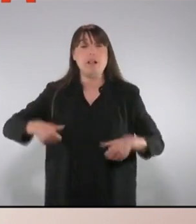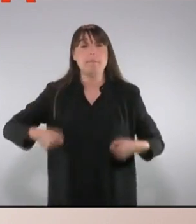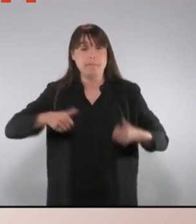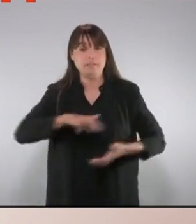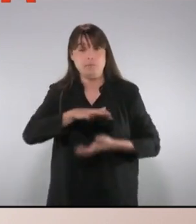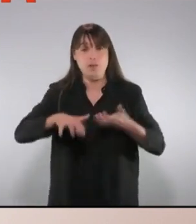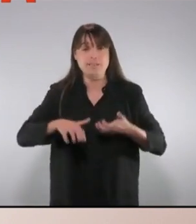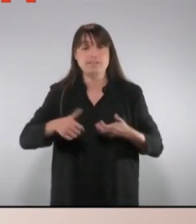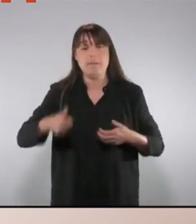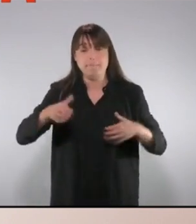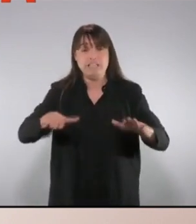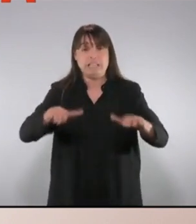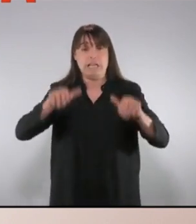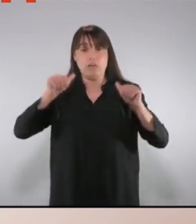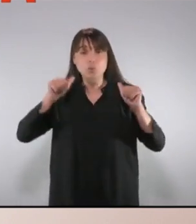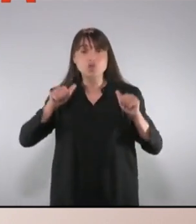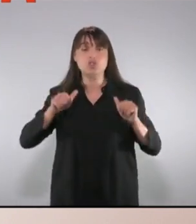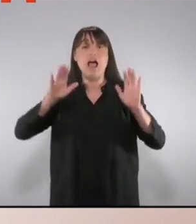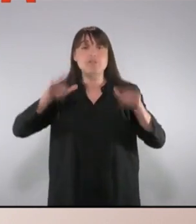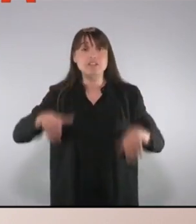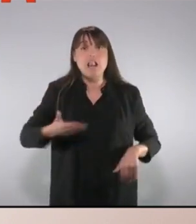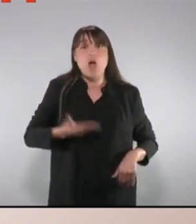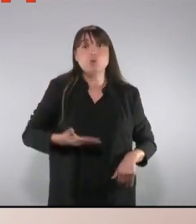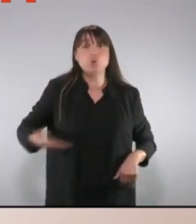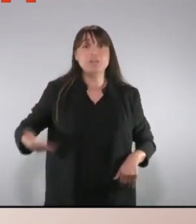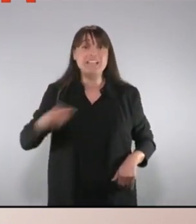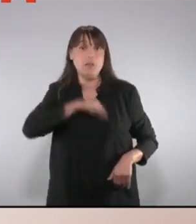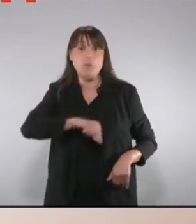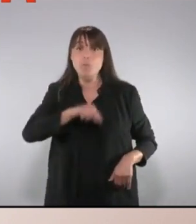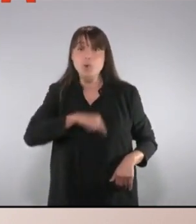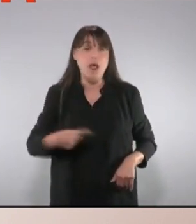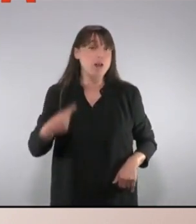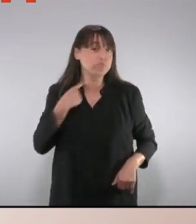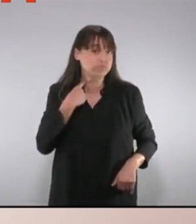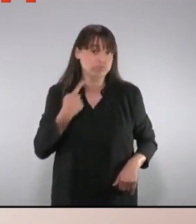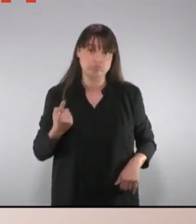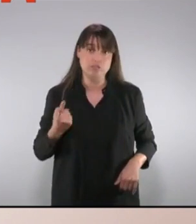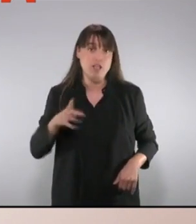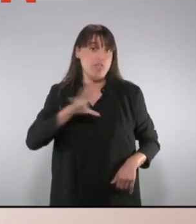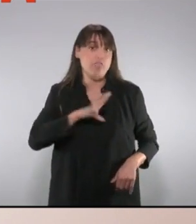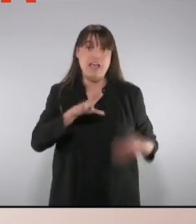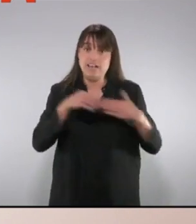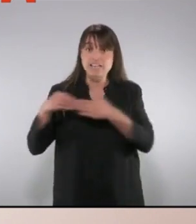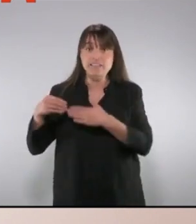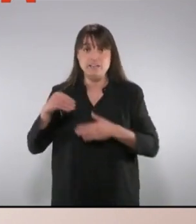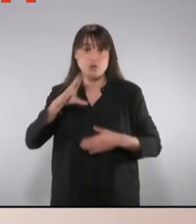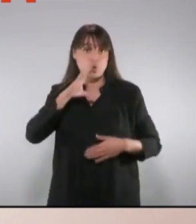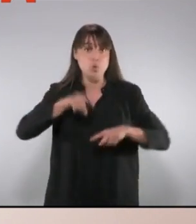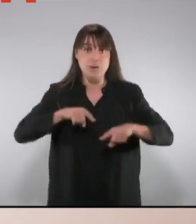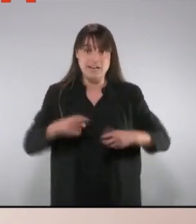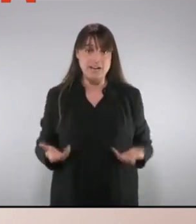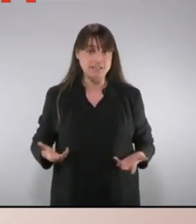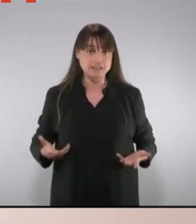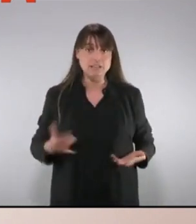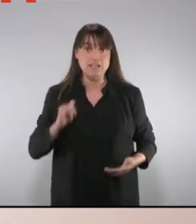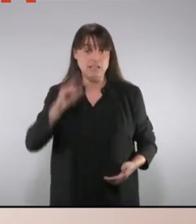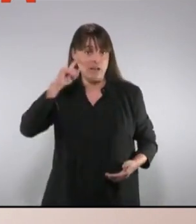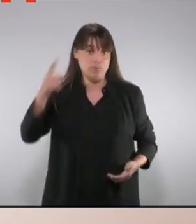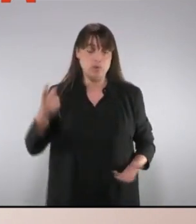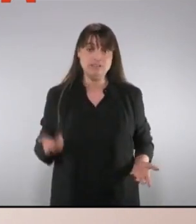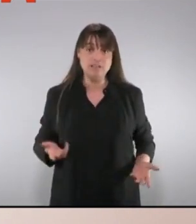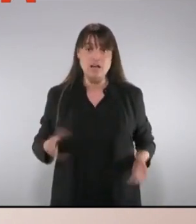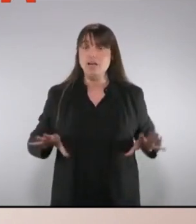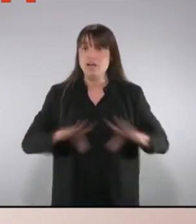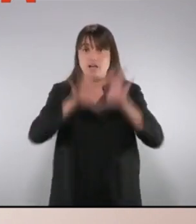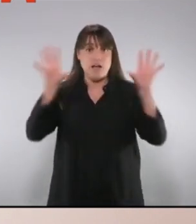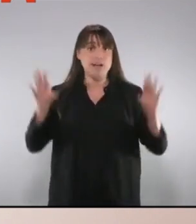i que la pèrdua de qualsevol autoritat moral de qui estigui ordenant i d'última instància qui hagi de complir amb aquestes actuacions. Per